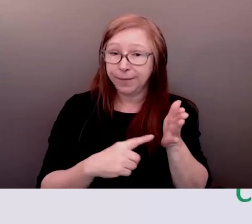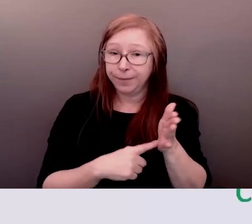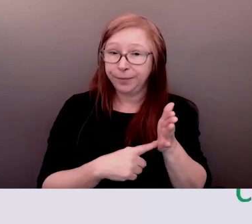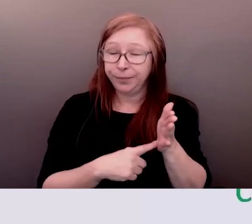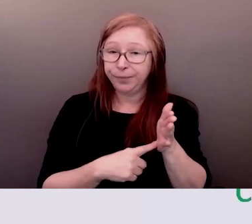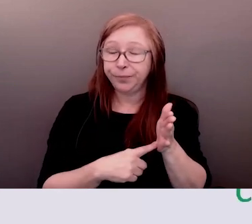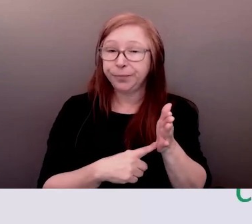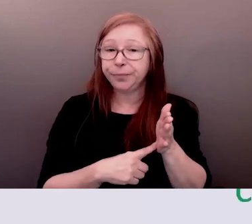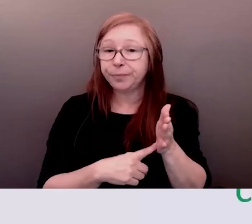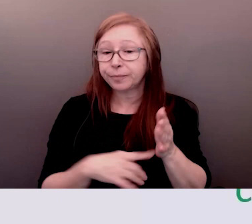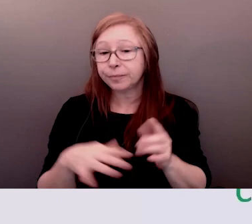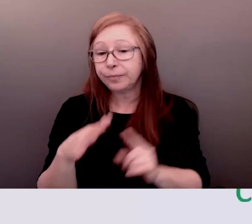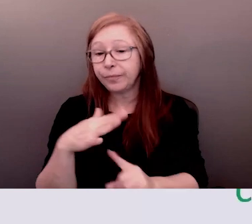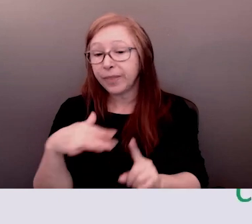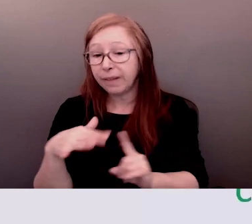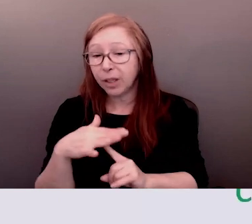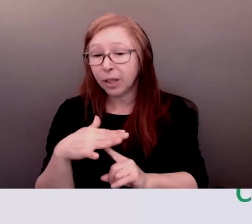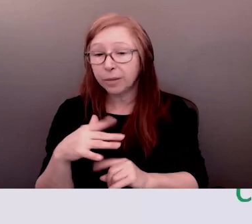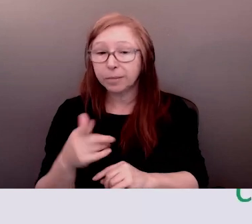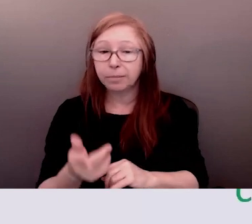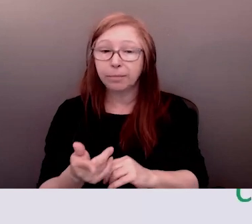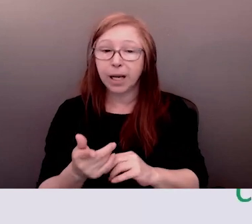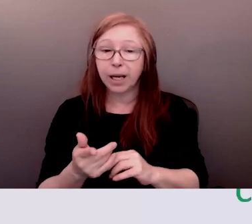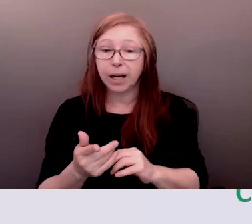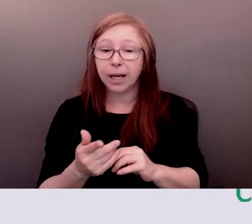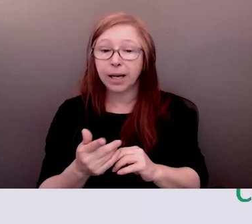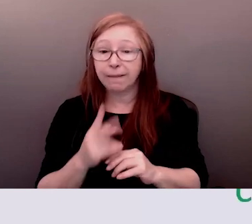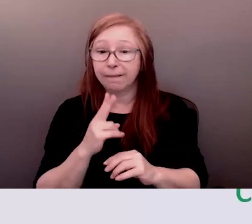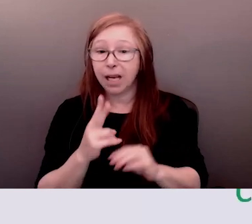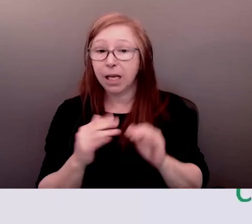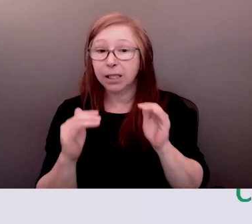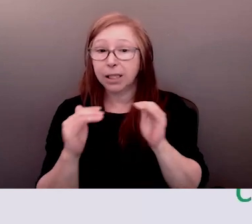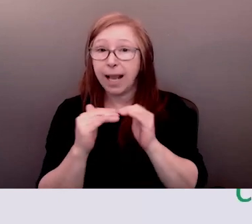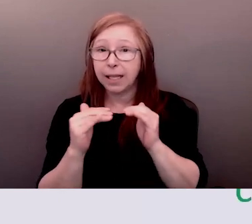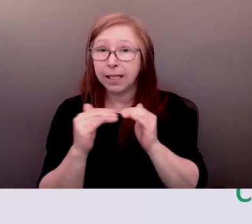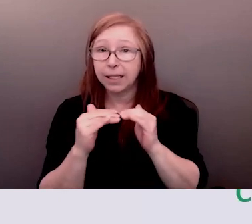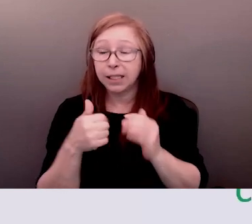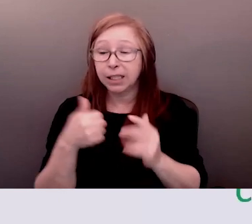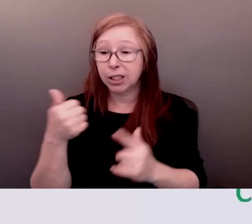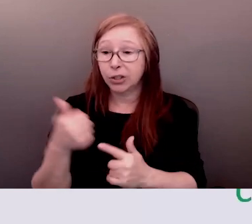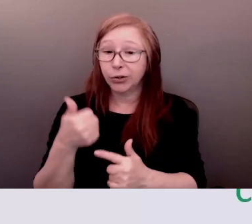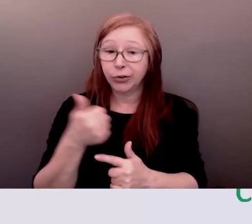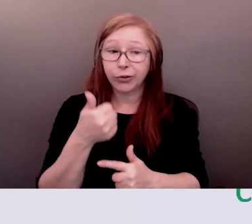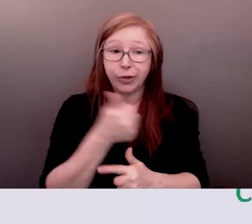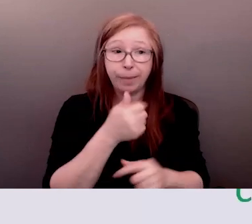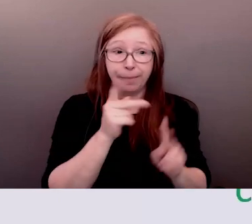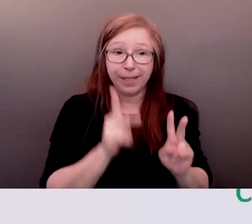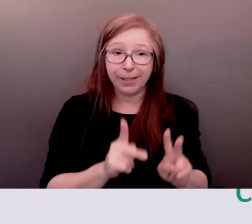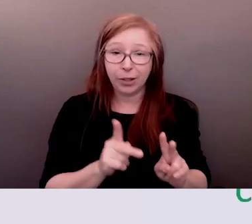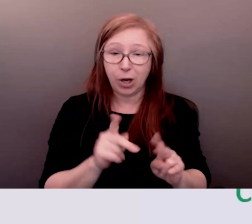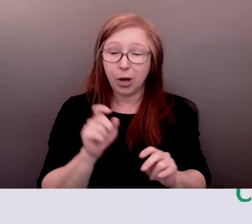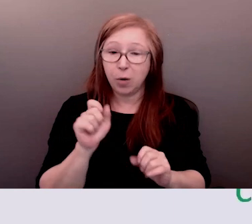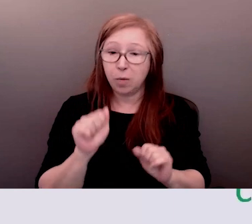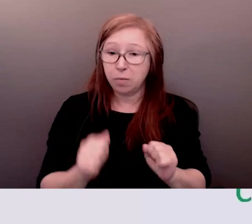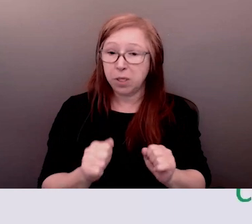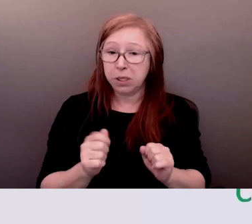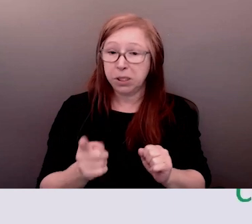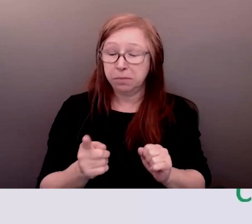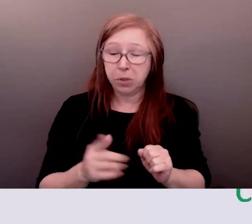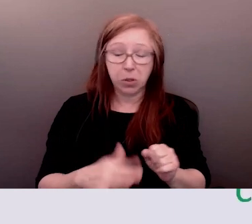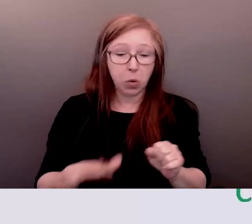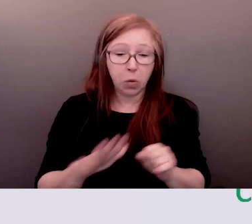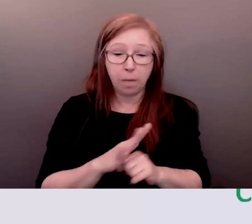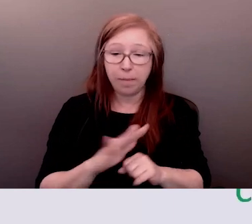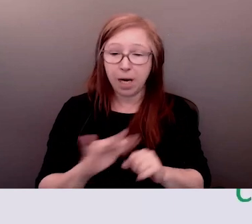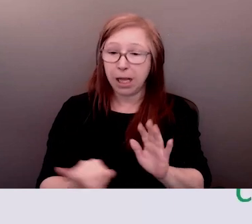cachant les parties de nous-mêmes à nos identités sociales associées au-dessous de la médaille et en tentant de correspondre au-dessus pour nier qui nous sommes